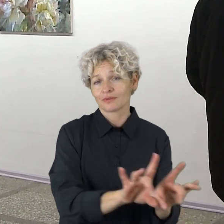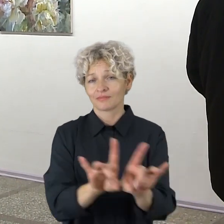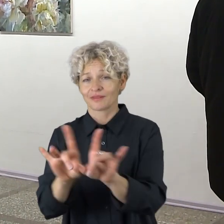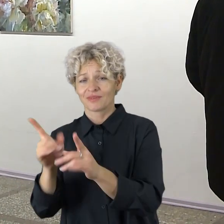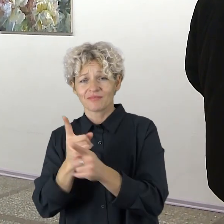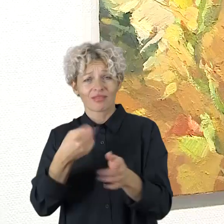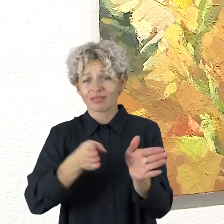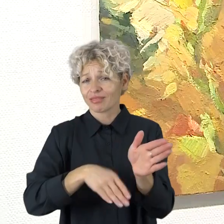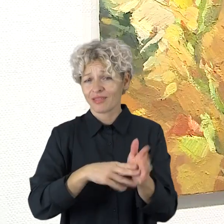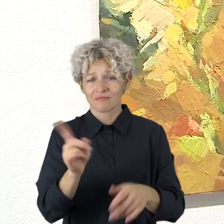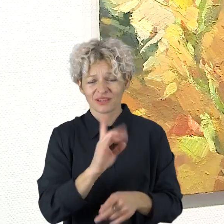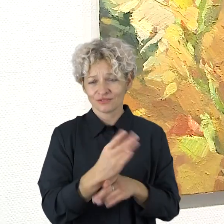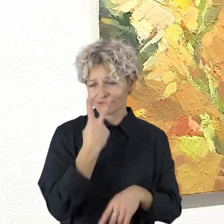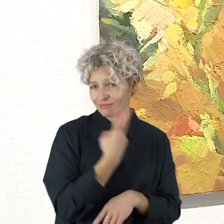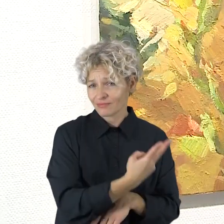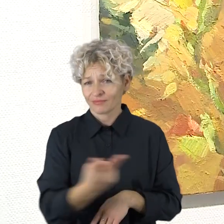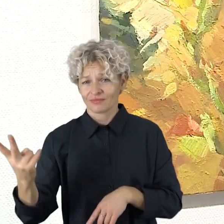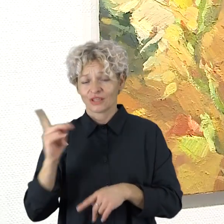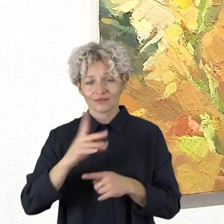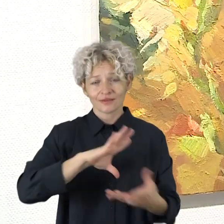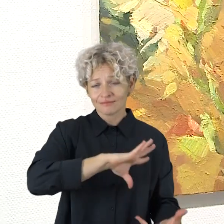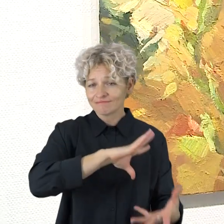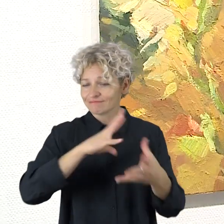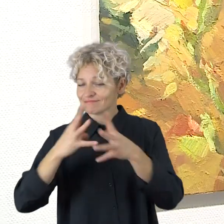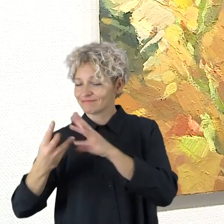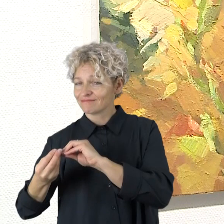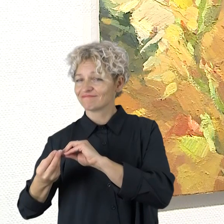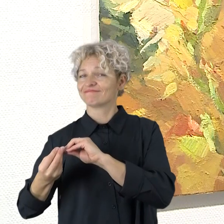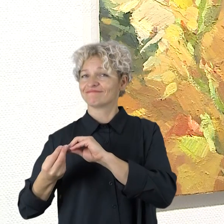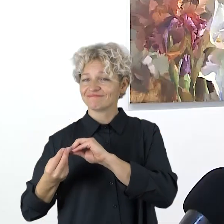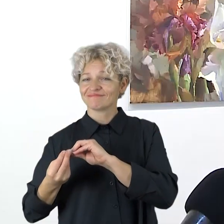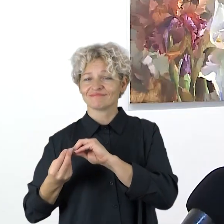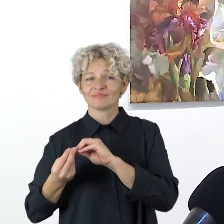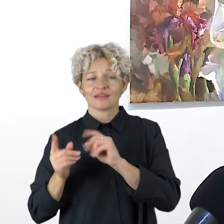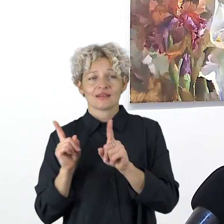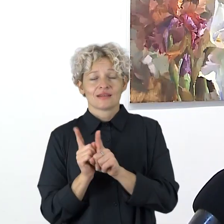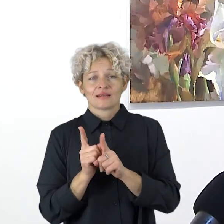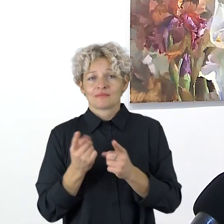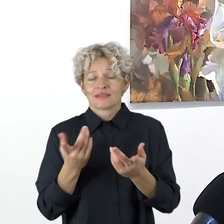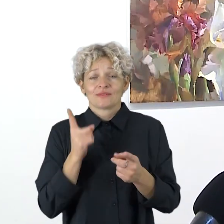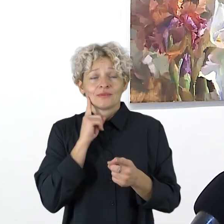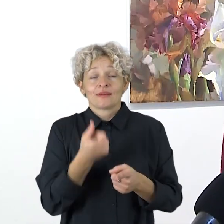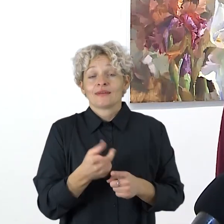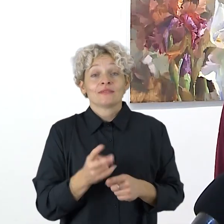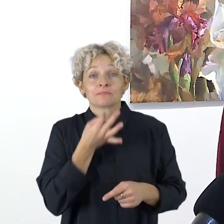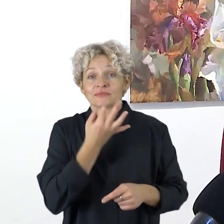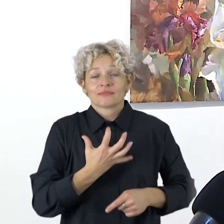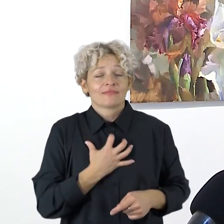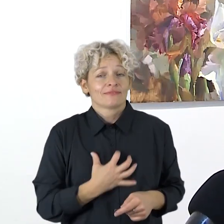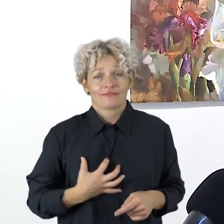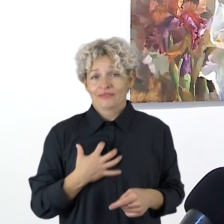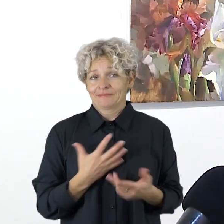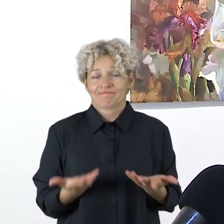spalvų, mums įprastų spalvų, visą tą dėlionę, visą tą kompoziciją mums sako keletą labai